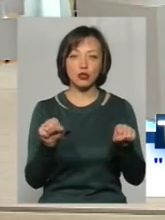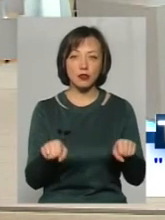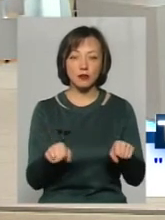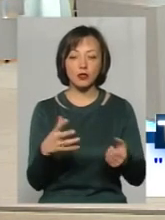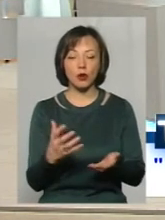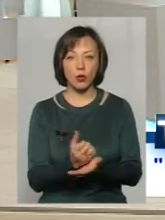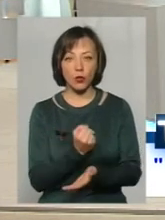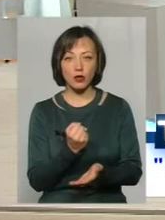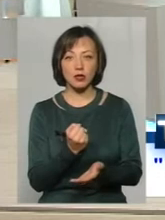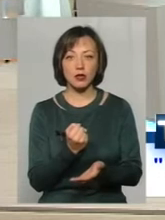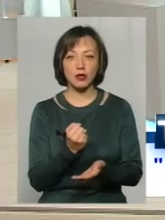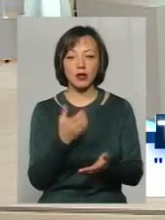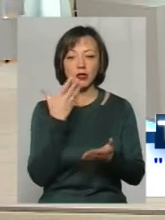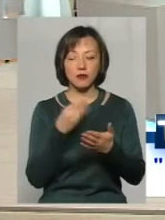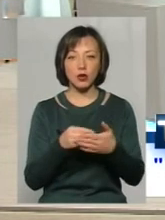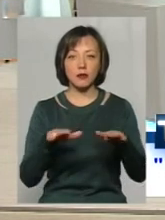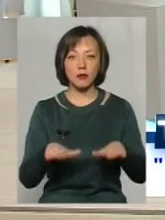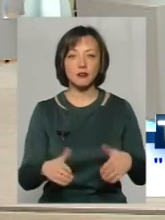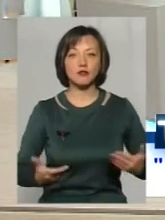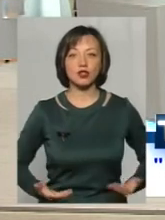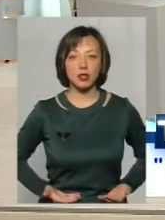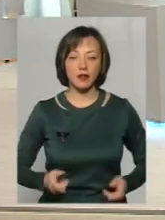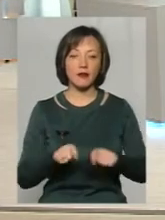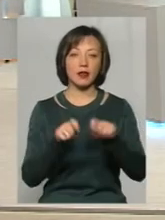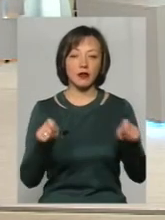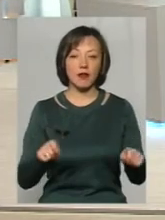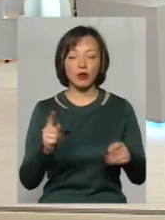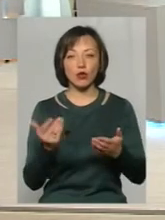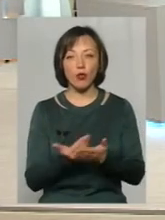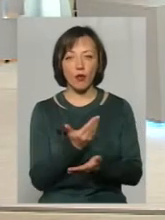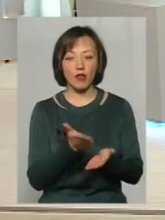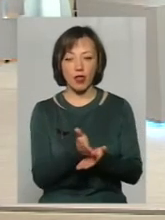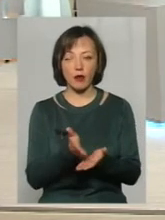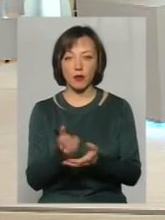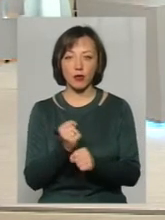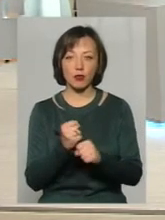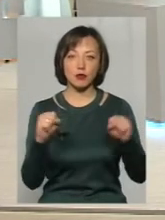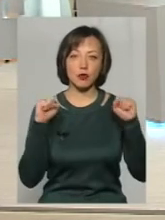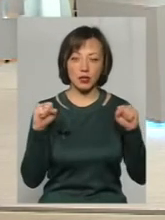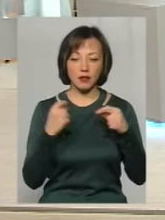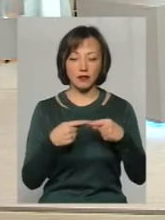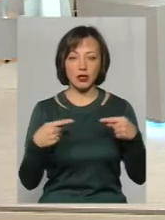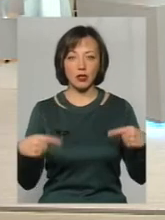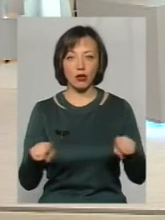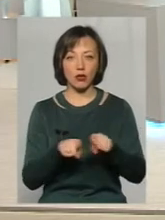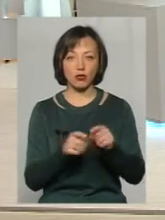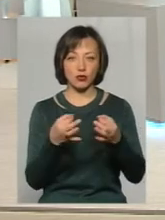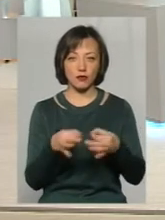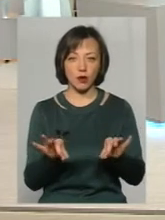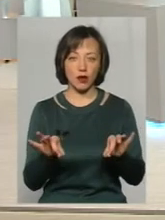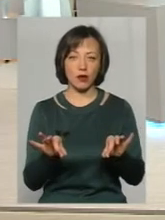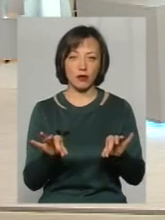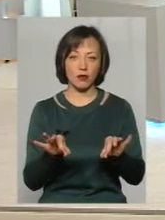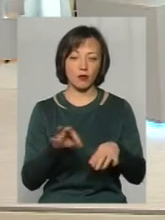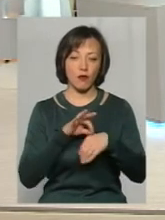знаходять нішу свою в житті і відкривають нові напрямки роботи, спортивні, які також дозволяють проводити